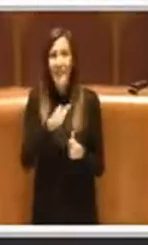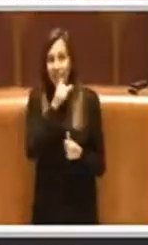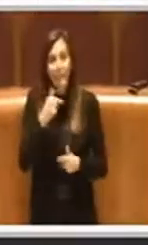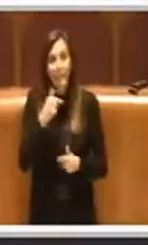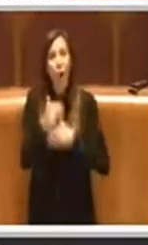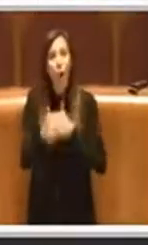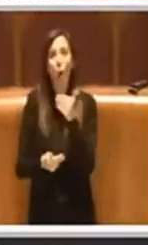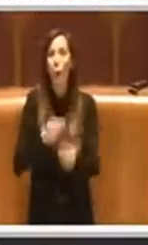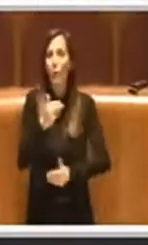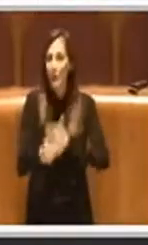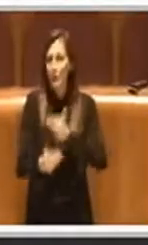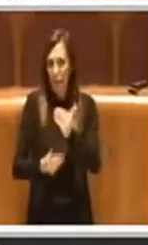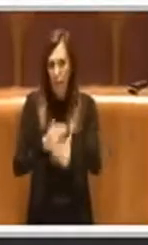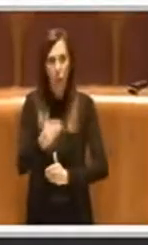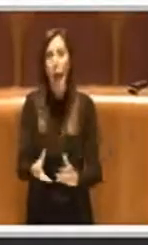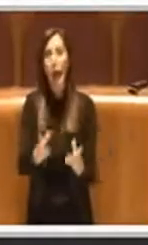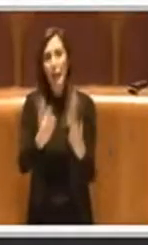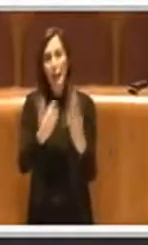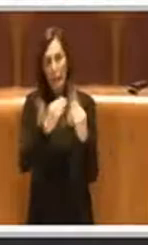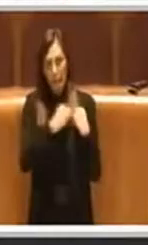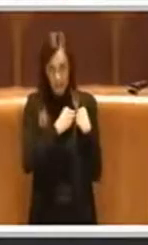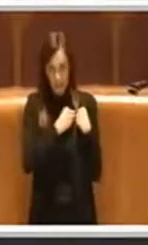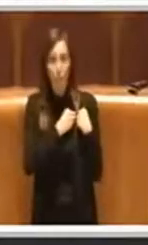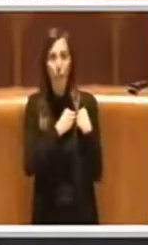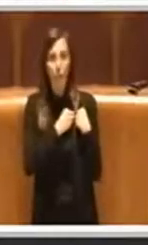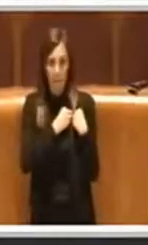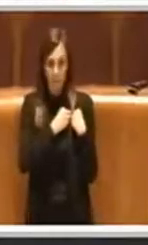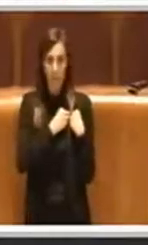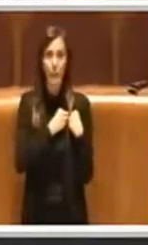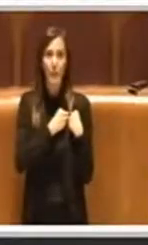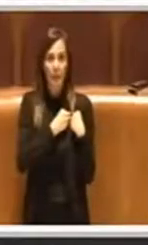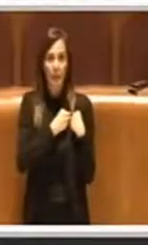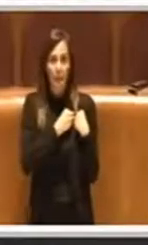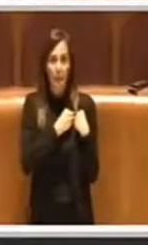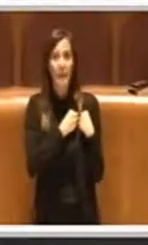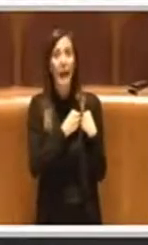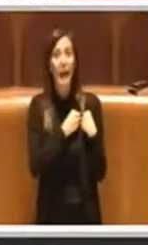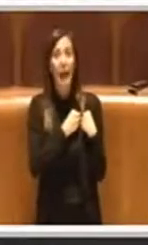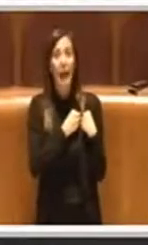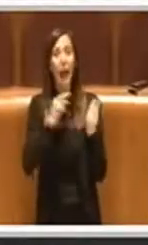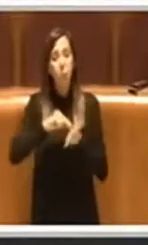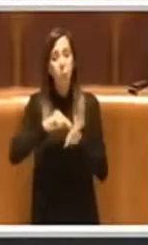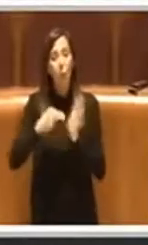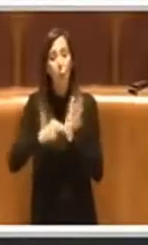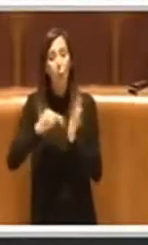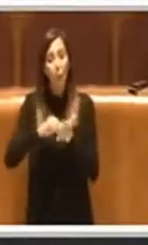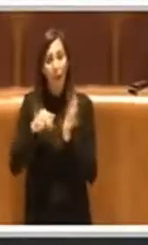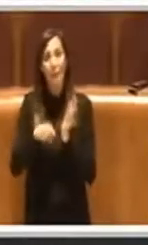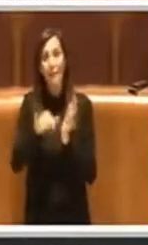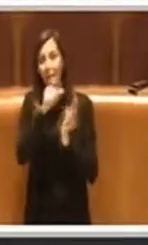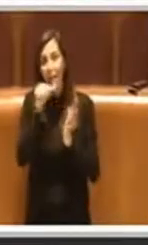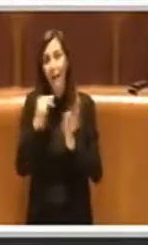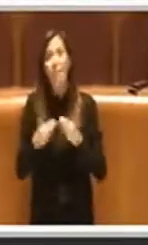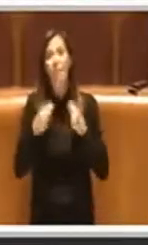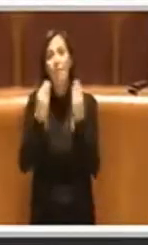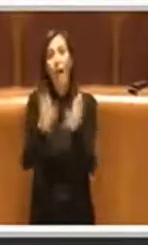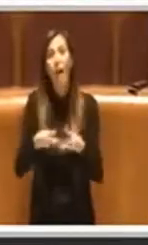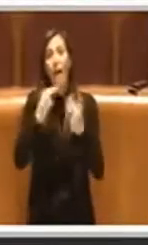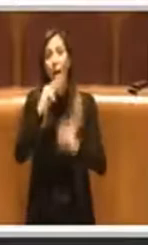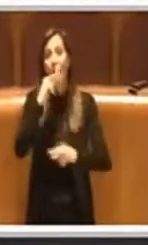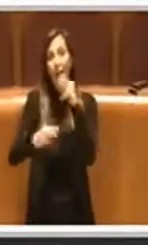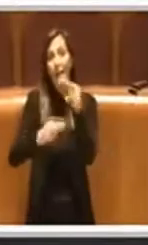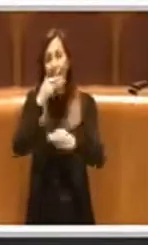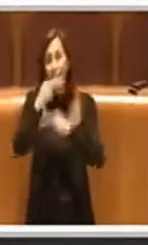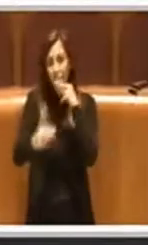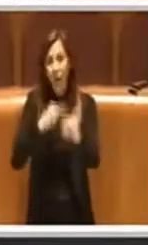con responsabilità porsi i problemi e dare delle risposte e delle volte delle risposte possono